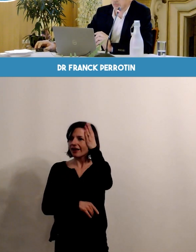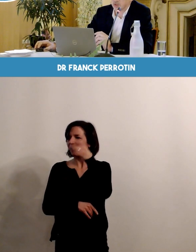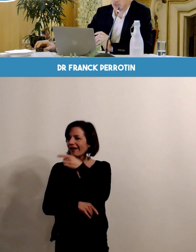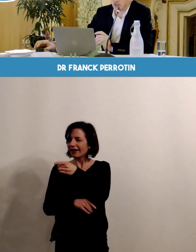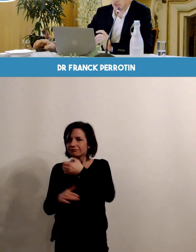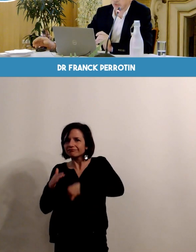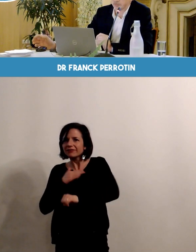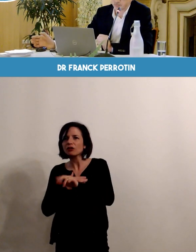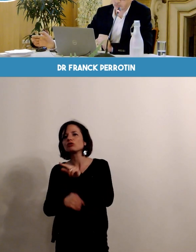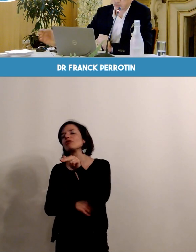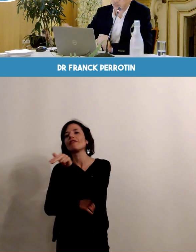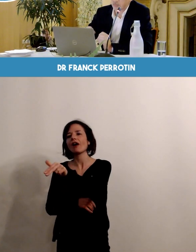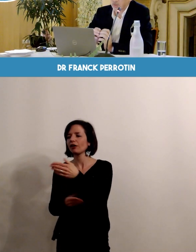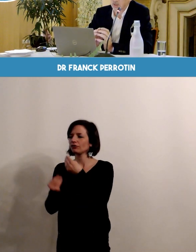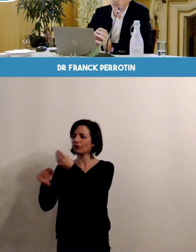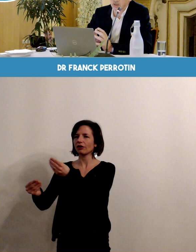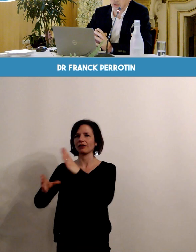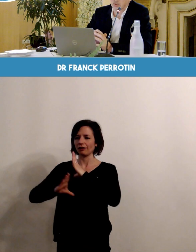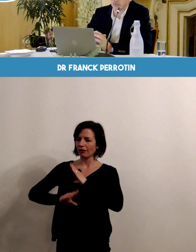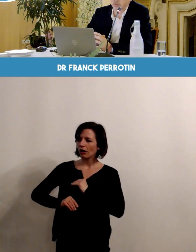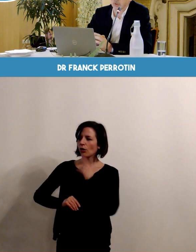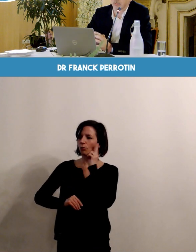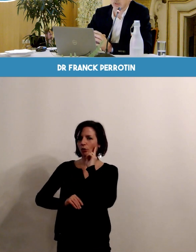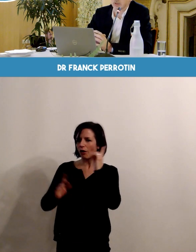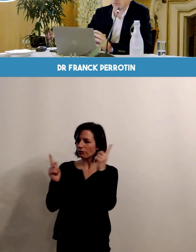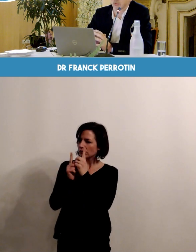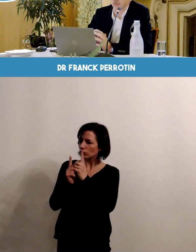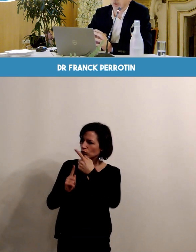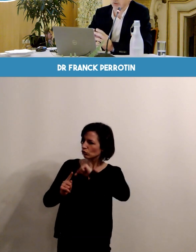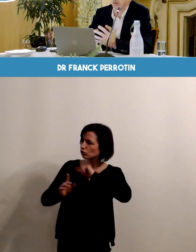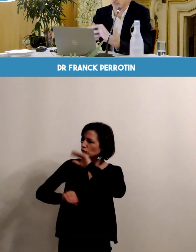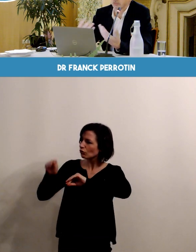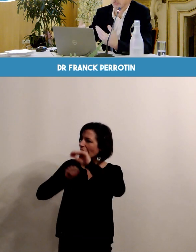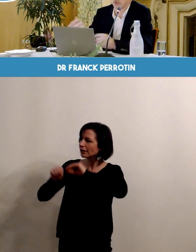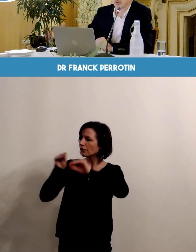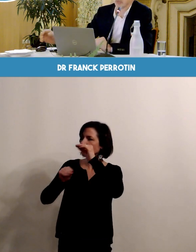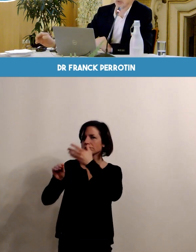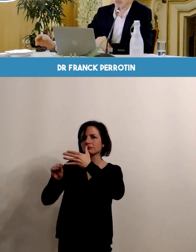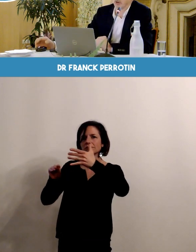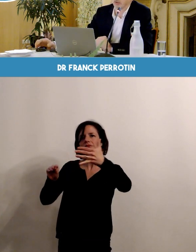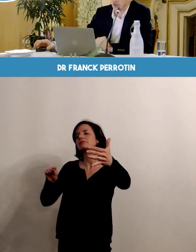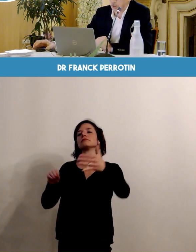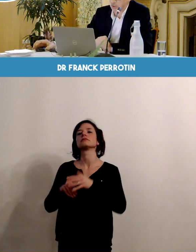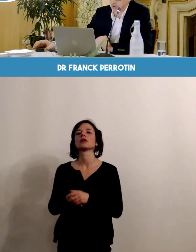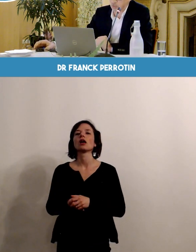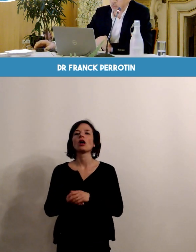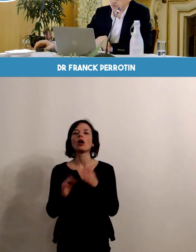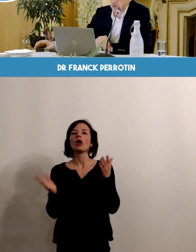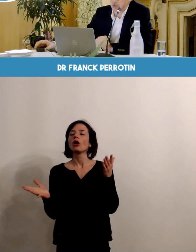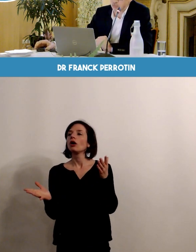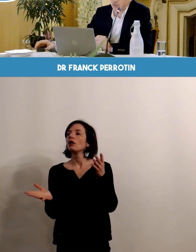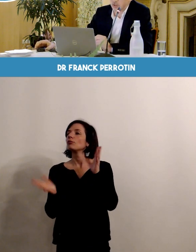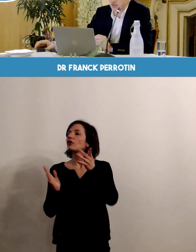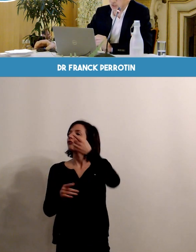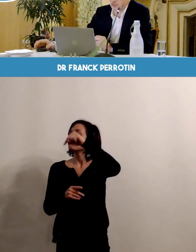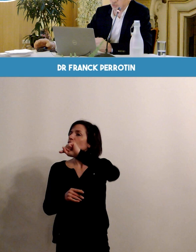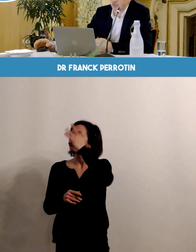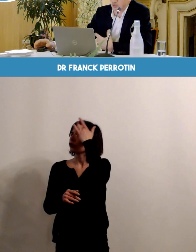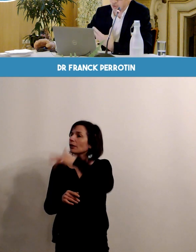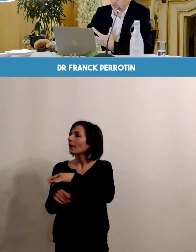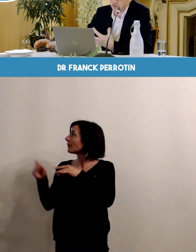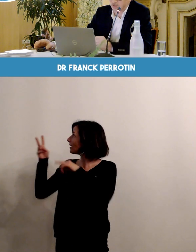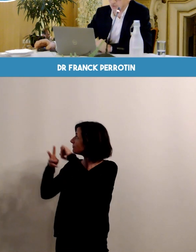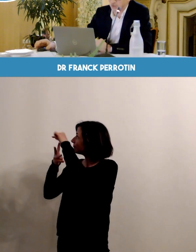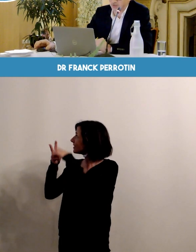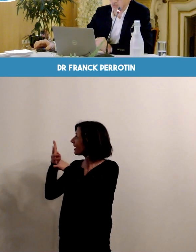plus sécuriser de faire du dépistage c'est un des quatre fondements de la médecine de demain alors vous ne connaissez peut-être pas j'ai moi aussi